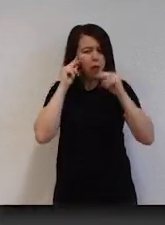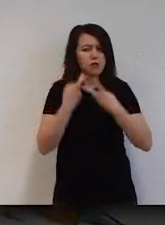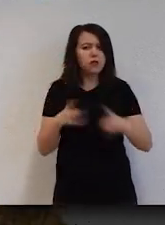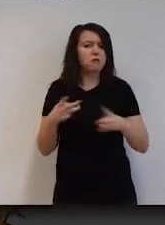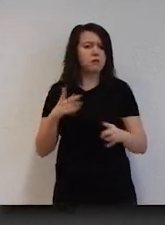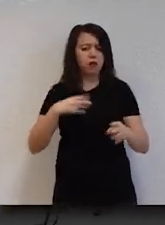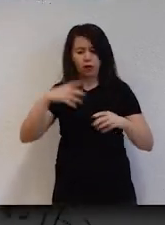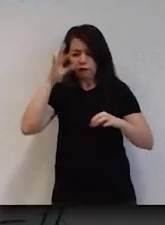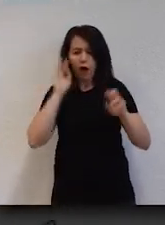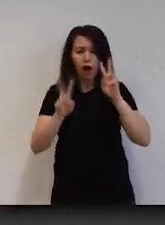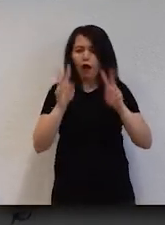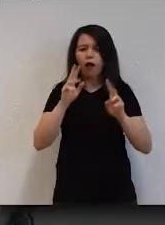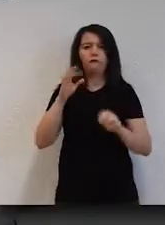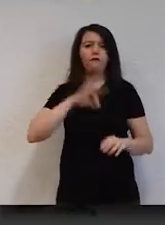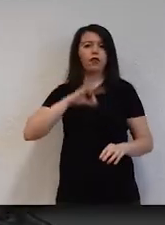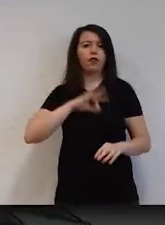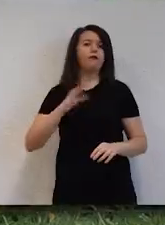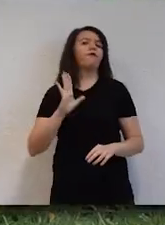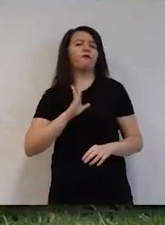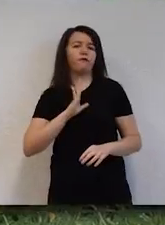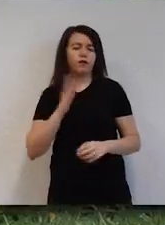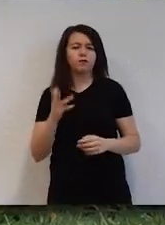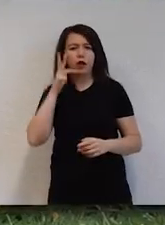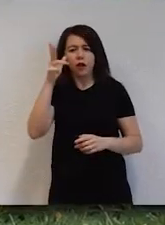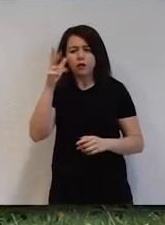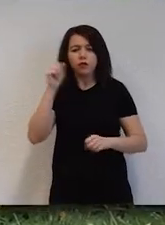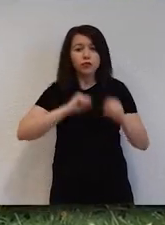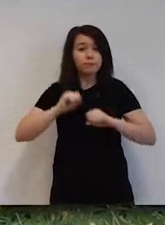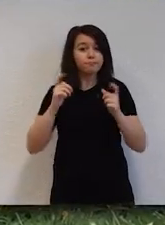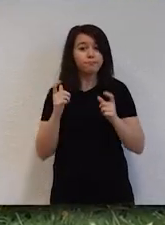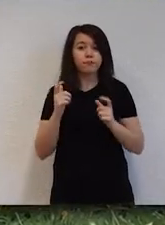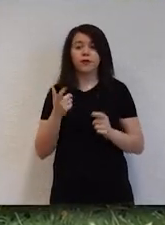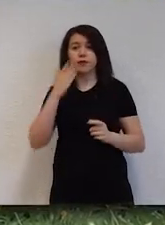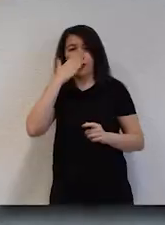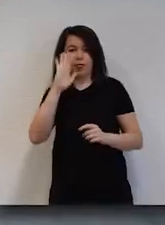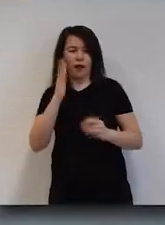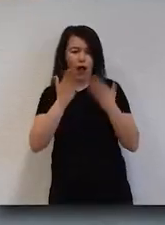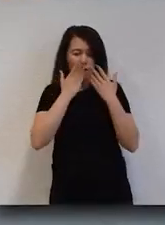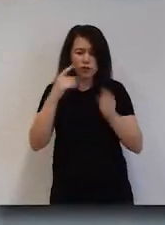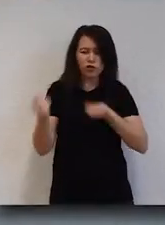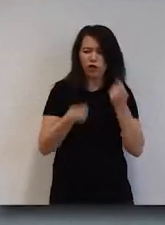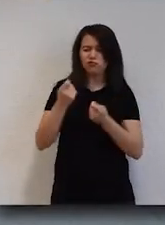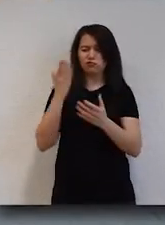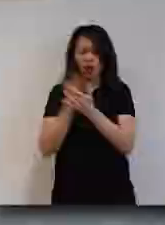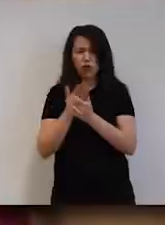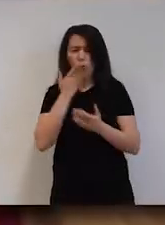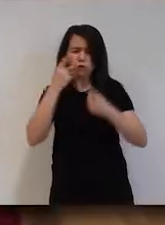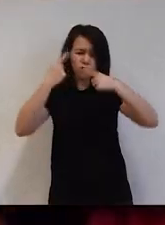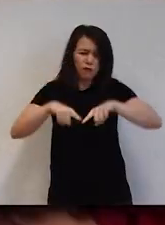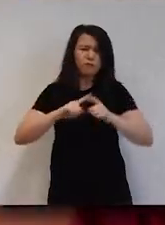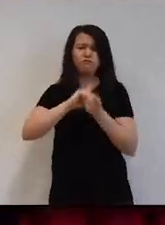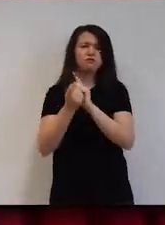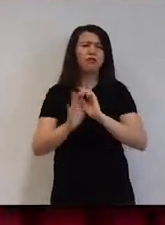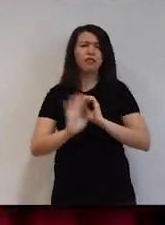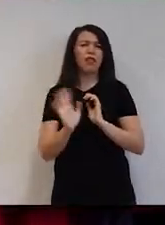edinebilir, farklı ekollerle tanışabilirsiniz. Hacettepe Üniversitesi sadece akademik çalışma, ders,